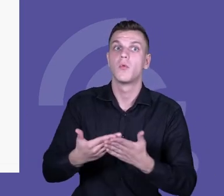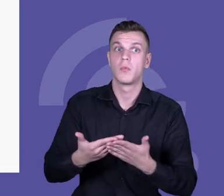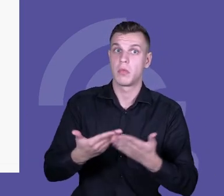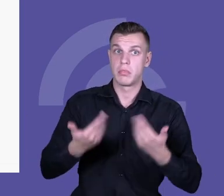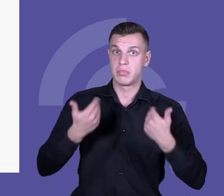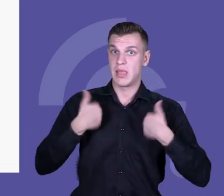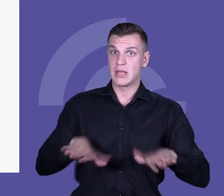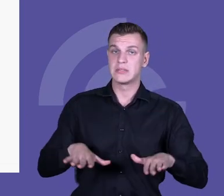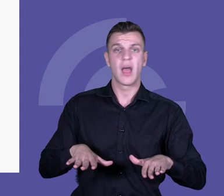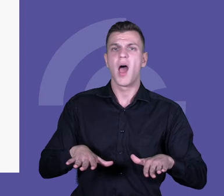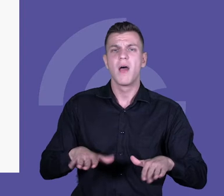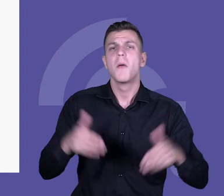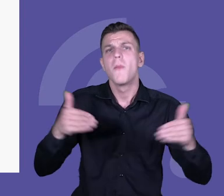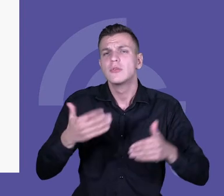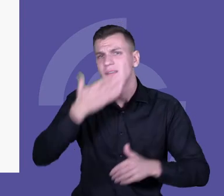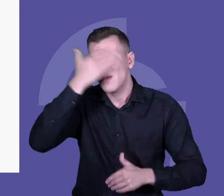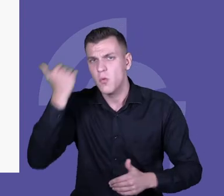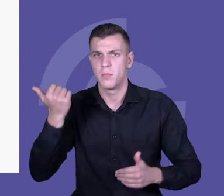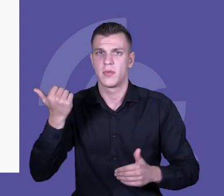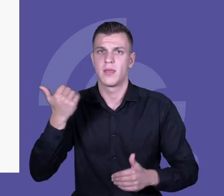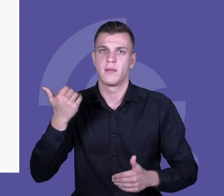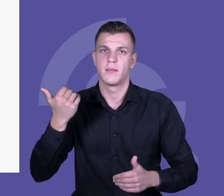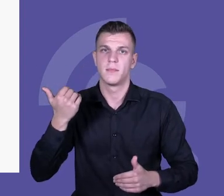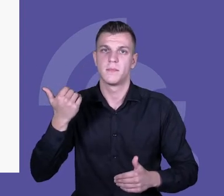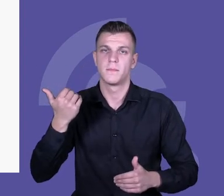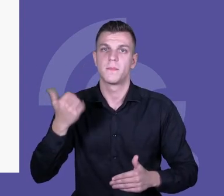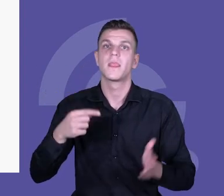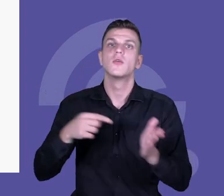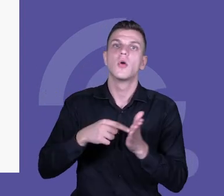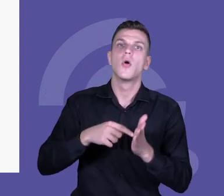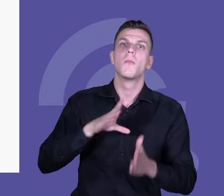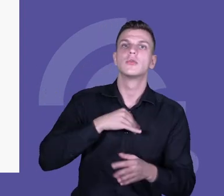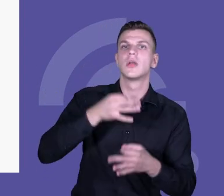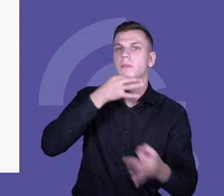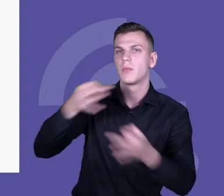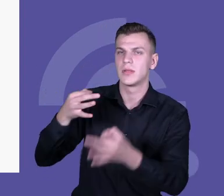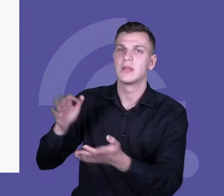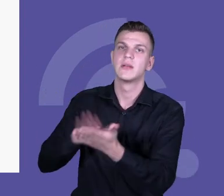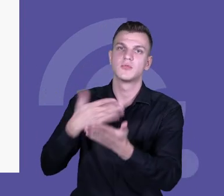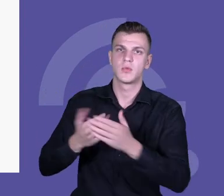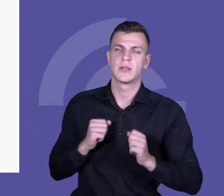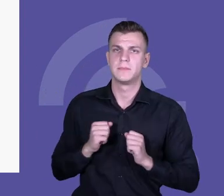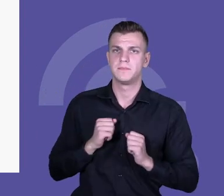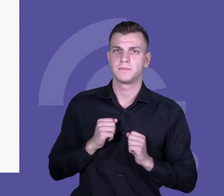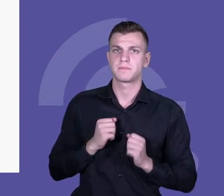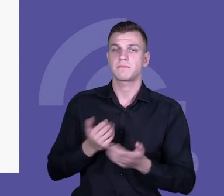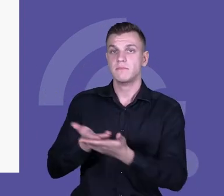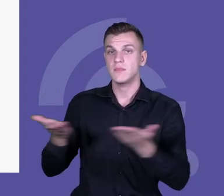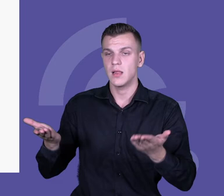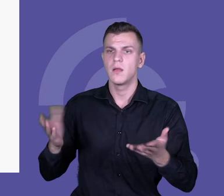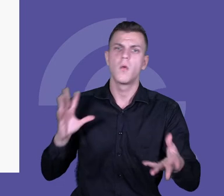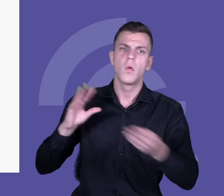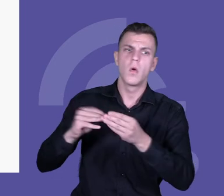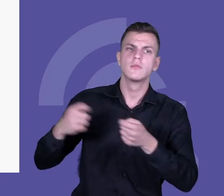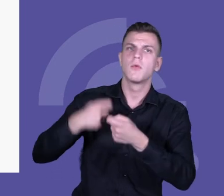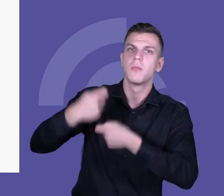informacji zwrotnej, chociażby, możemy oczywiście poprosić po prostu uczniów bez zrodnego przygotowania, żeby udzielili sobie informacji zwrotnej i ocenili współpracę, jak mi